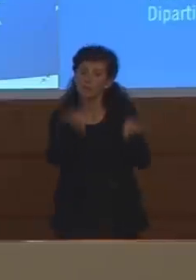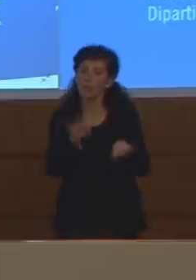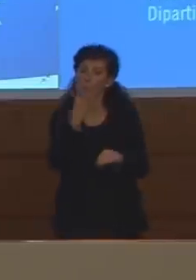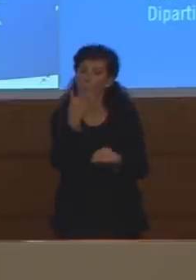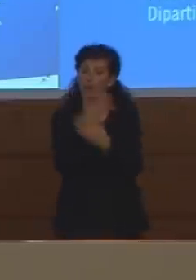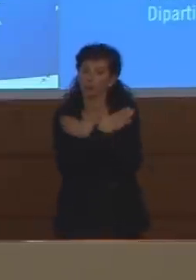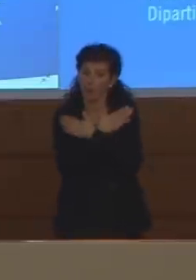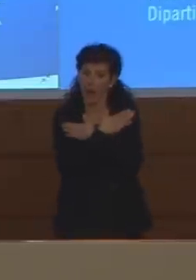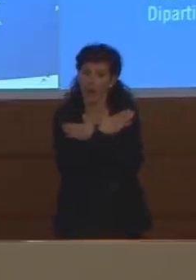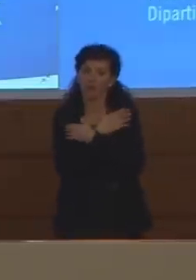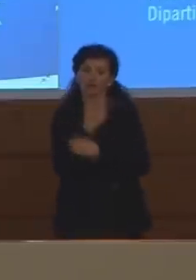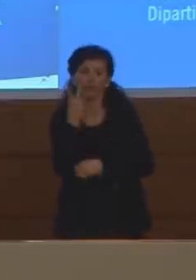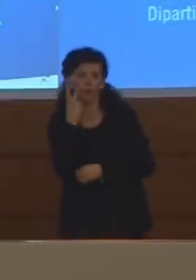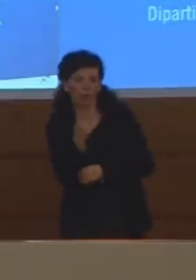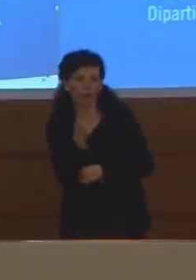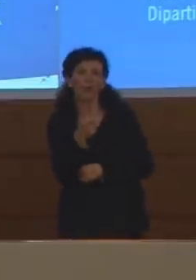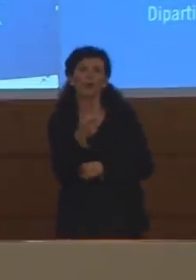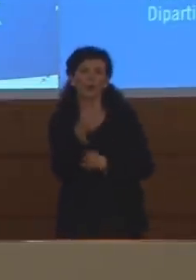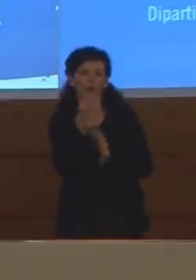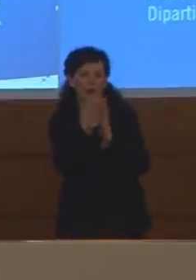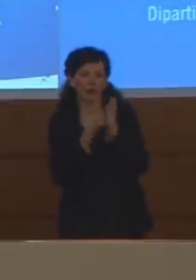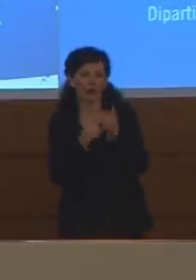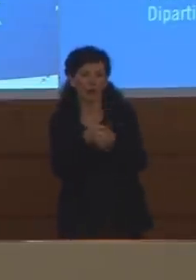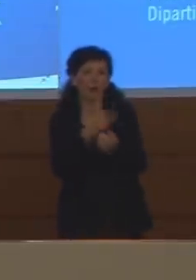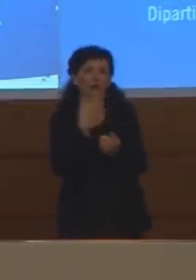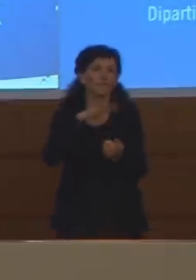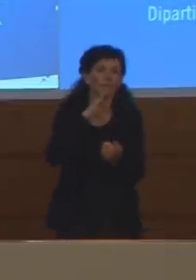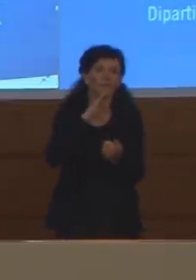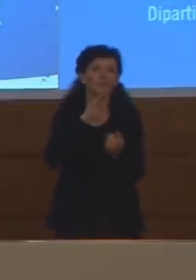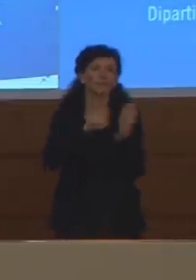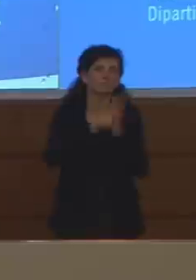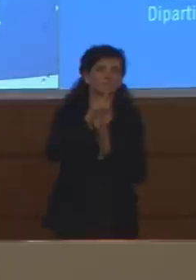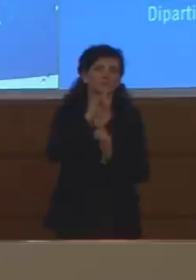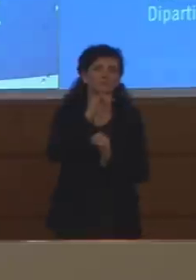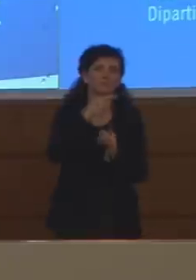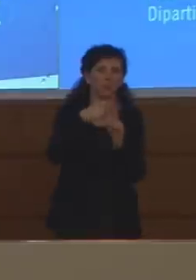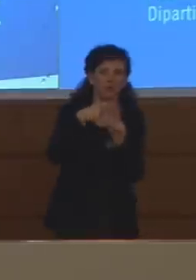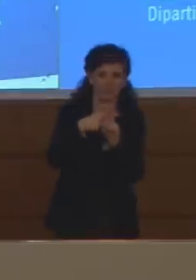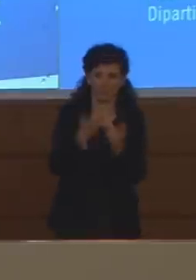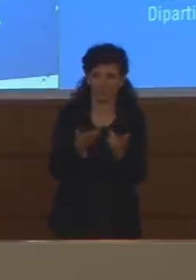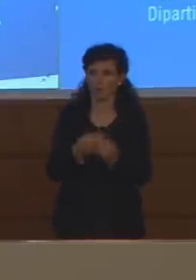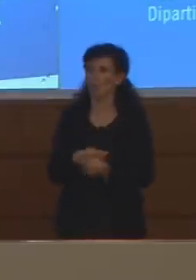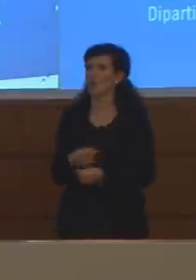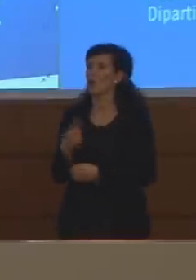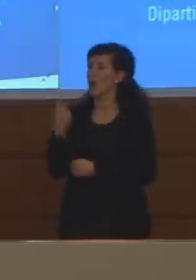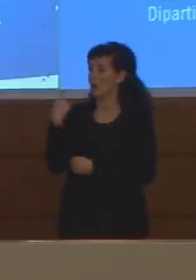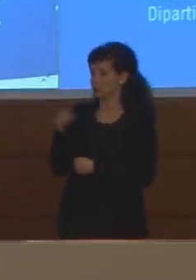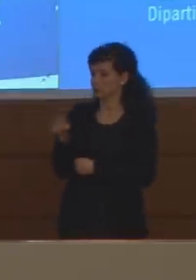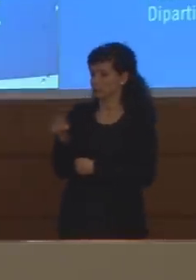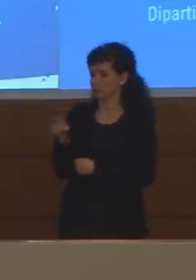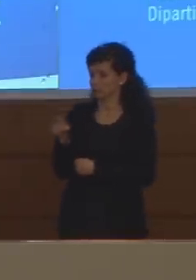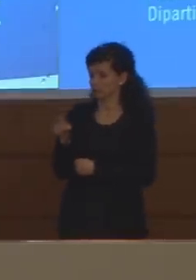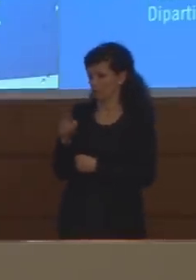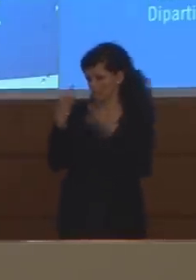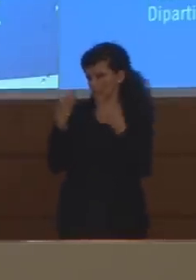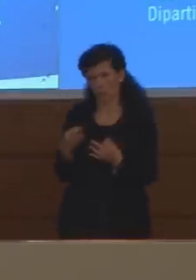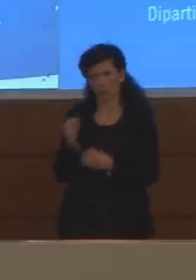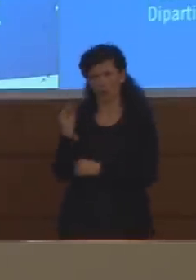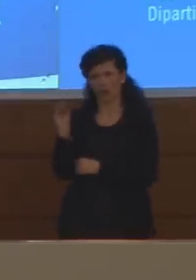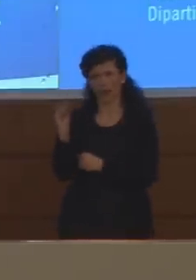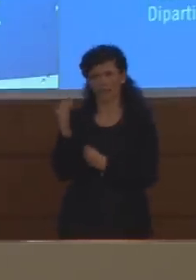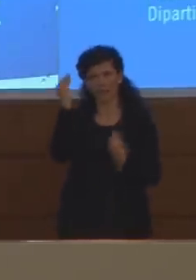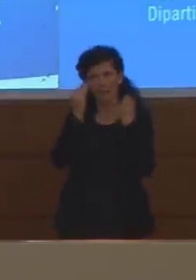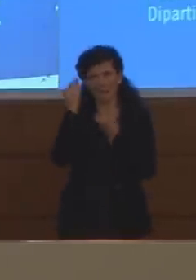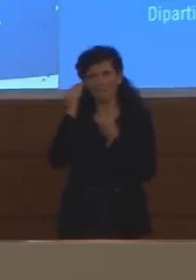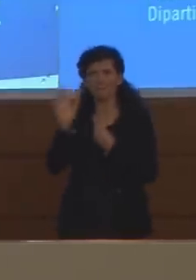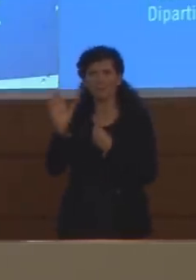effettivamente abbiano un rapporto costo-beneficio favorevole comunque su questo vi è richiesta un vostro parere comunque entro il 4